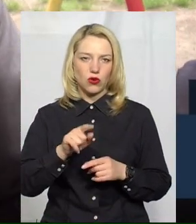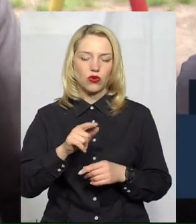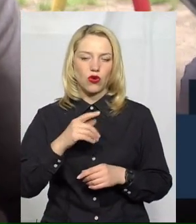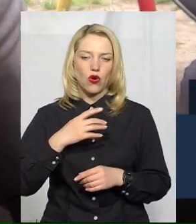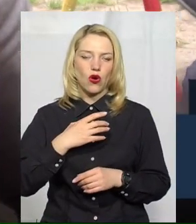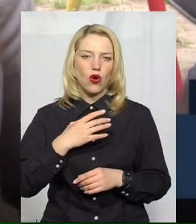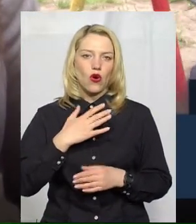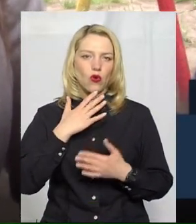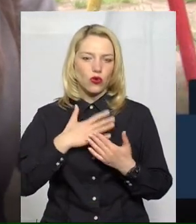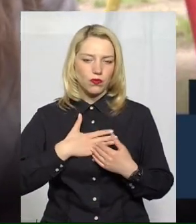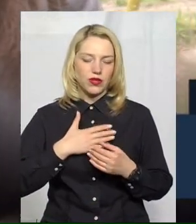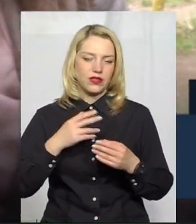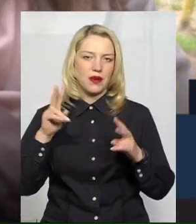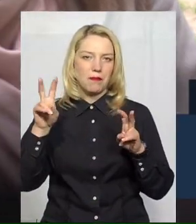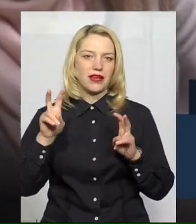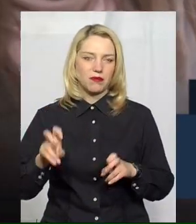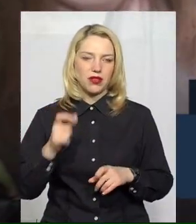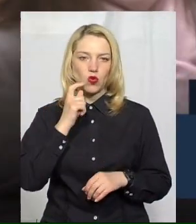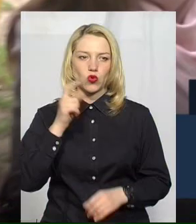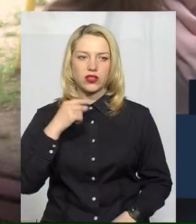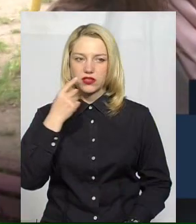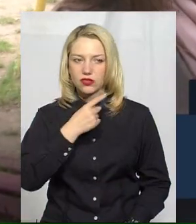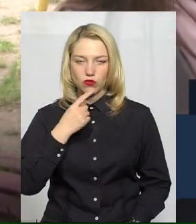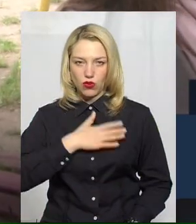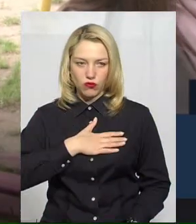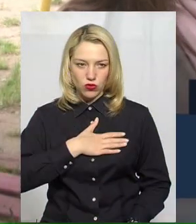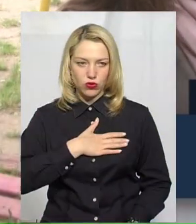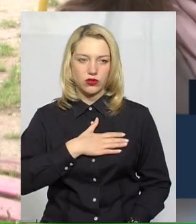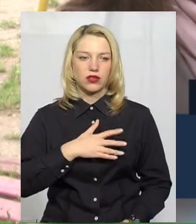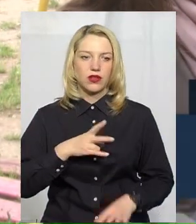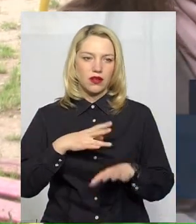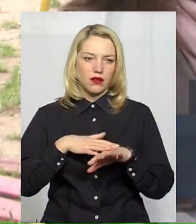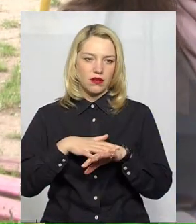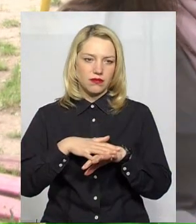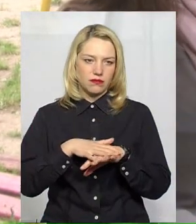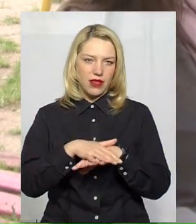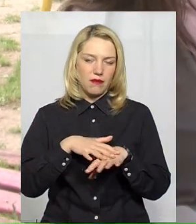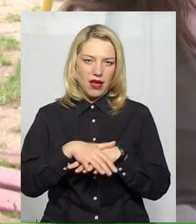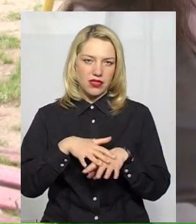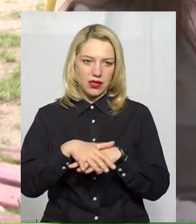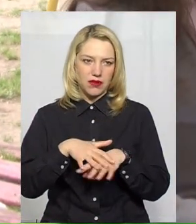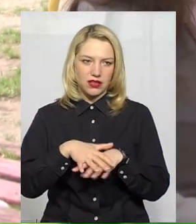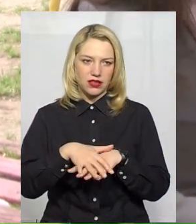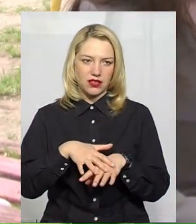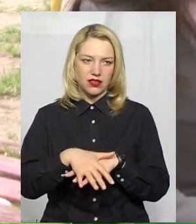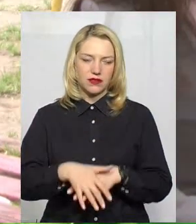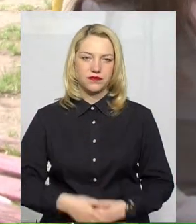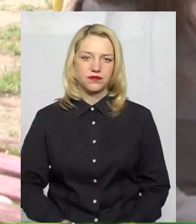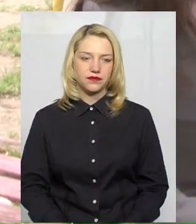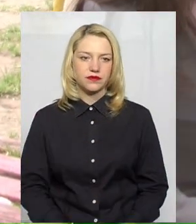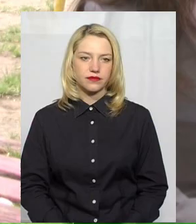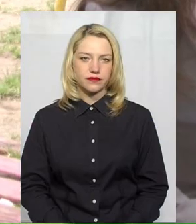Українська мова, які ти ще полюбляєш предмети робити? Ма-те-ка. Ма-те-ма-ти-ка,